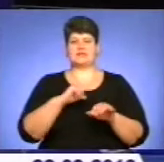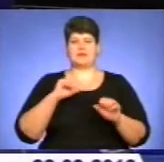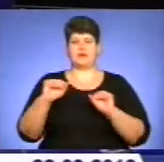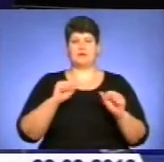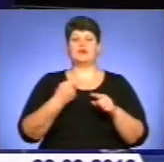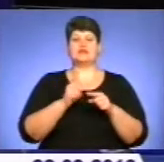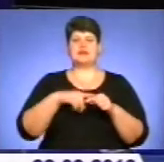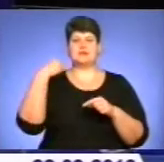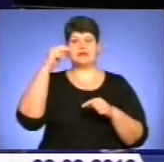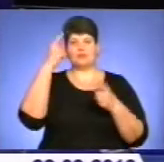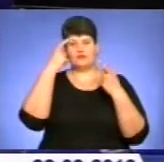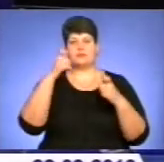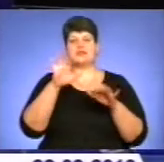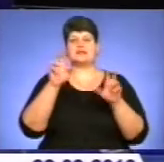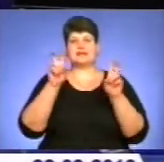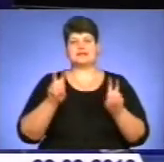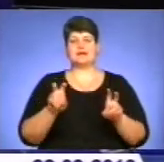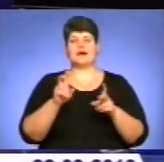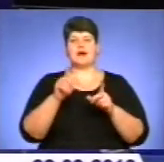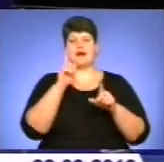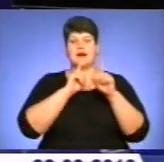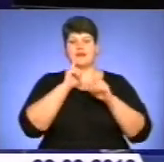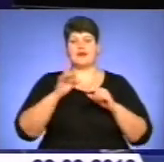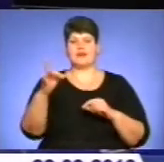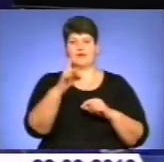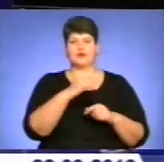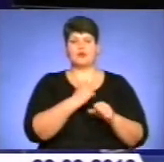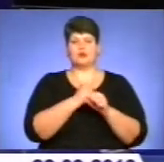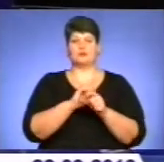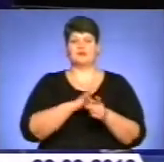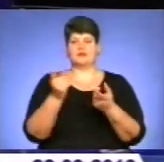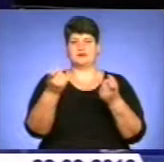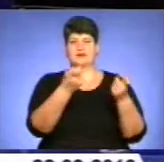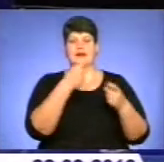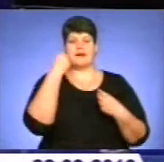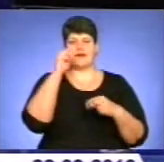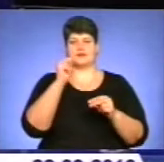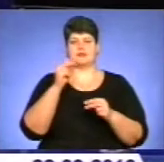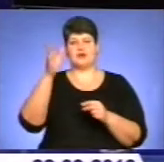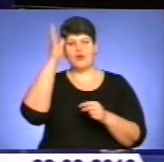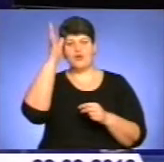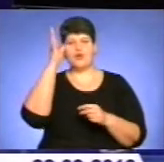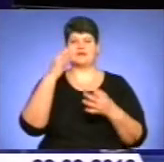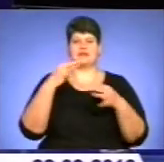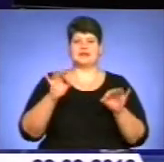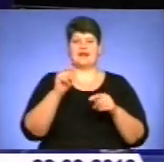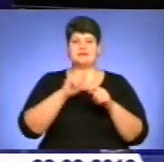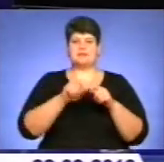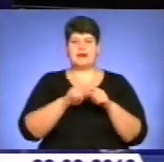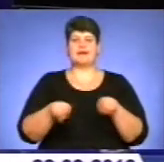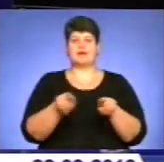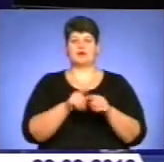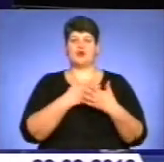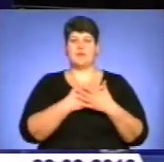президент повідомив під час засідання Ради регіонів. До роботи були залучені кращі фахівці, науковці, незалежні експерти, а також